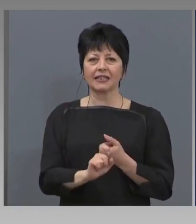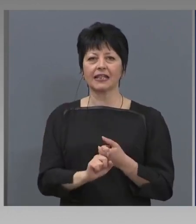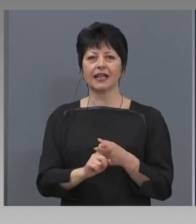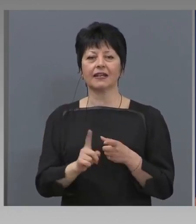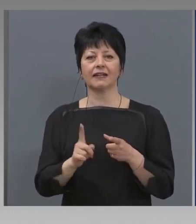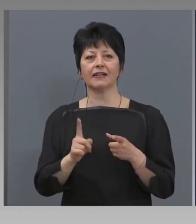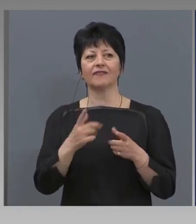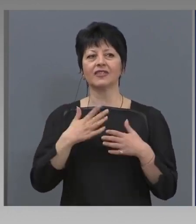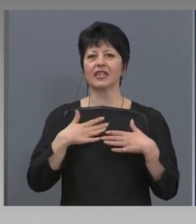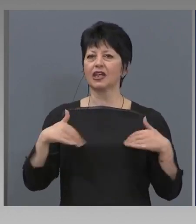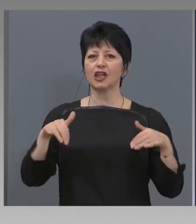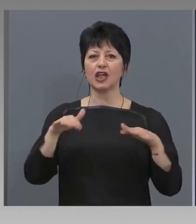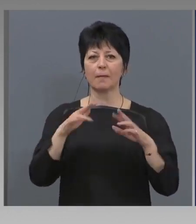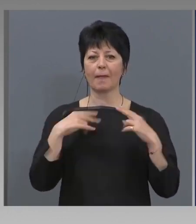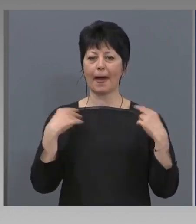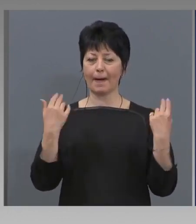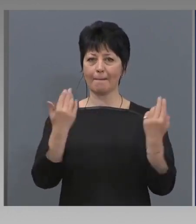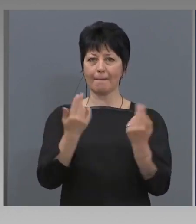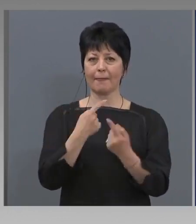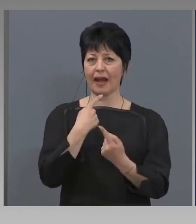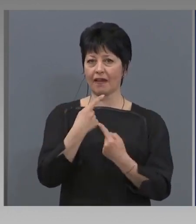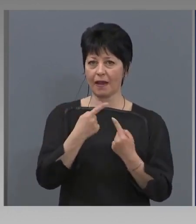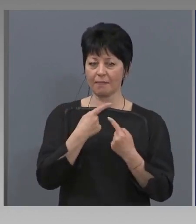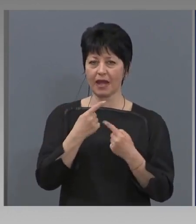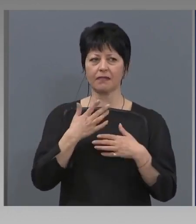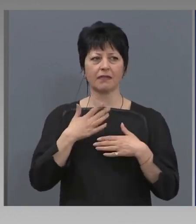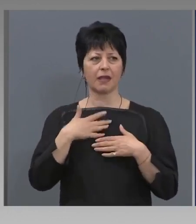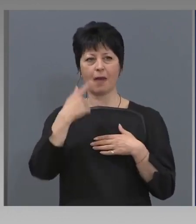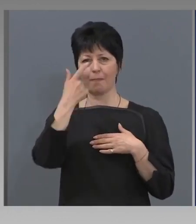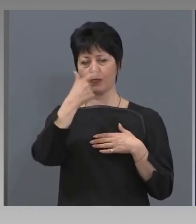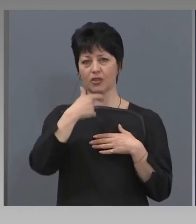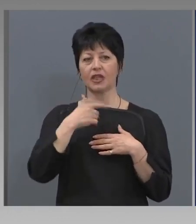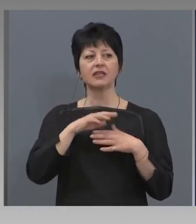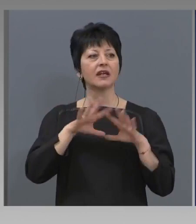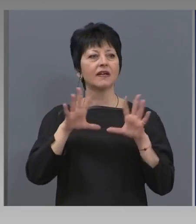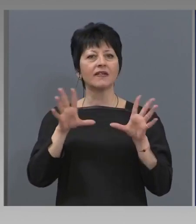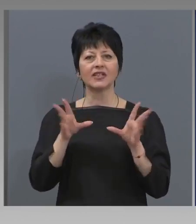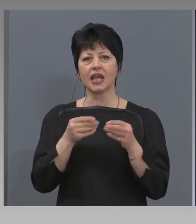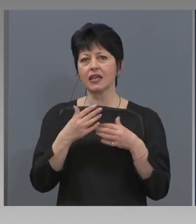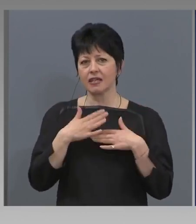свой парламент, всеки има своя опозиция, всеки има своите вътрешни проблеми.